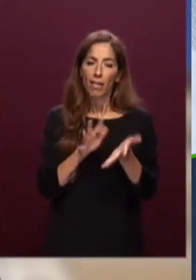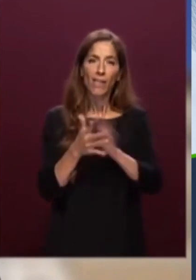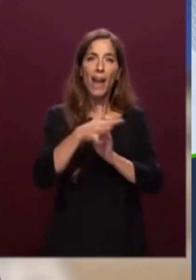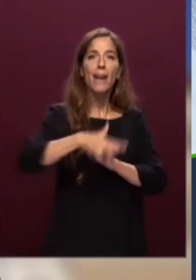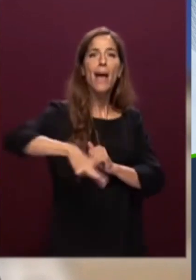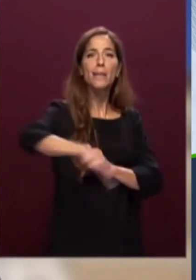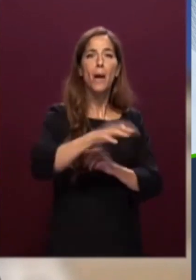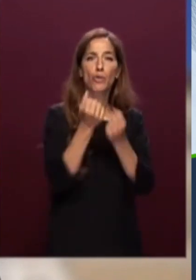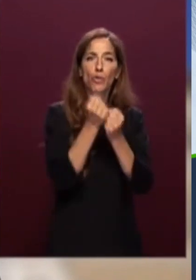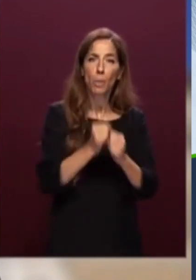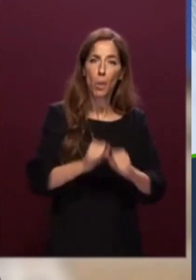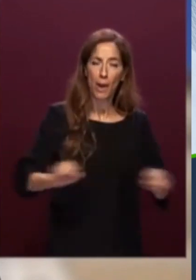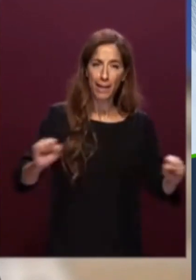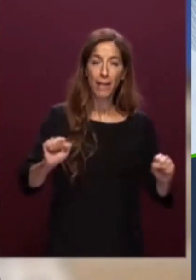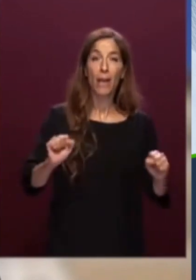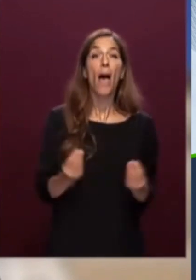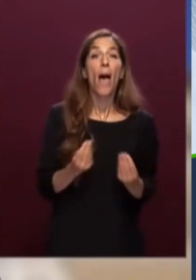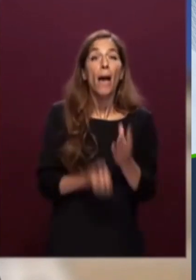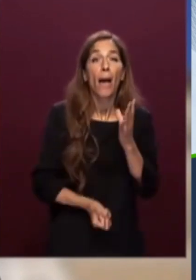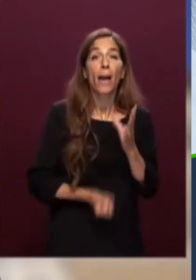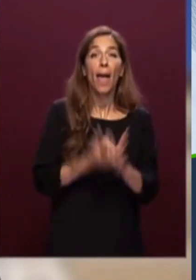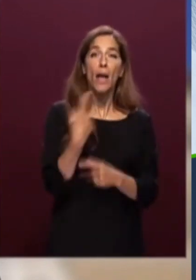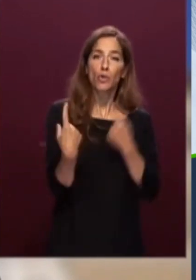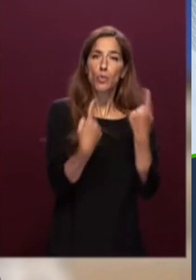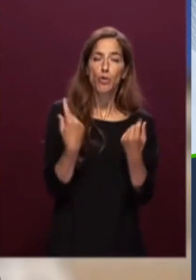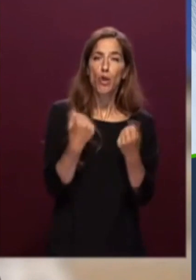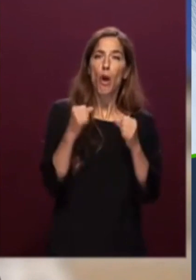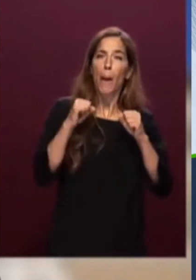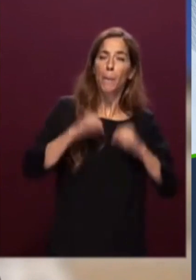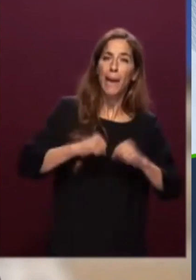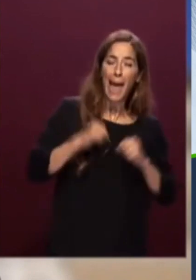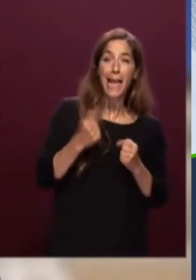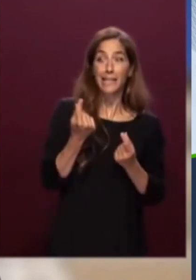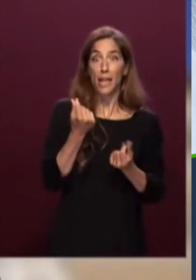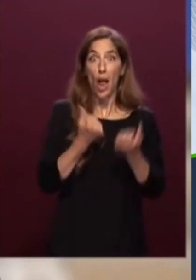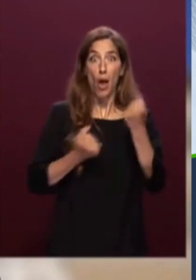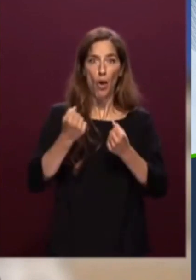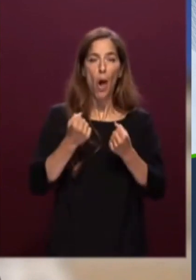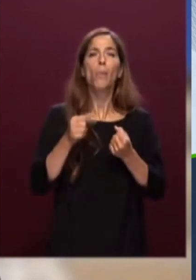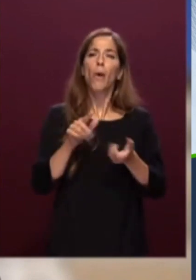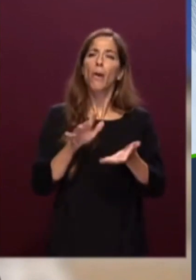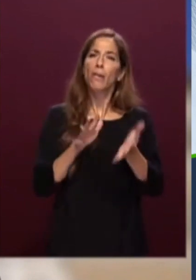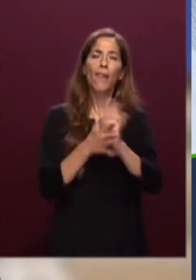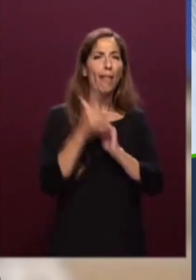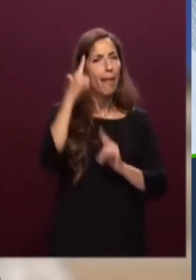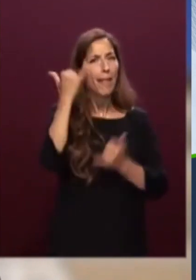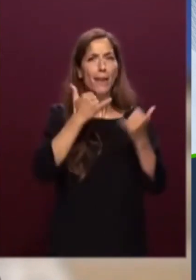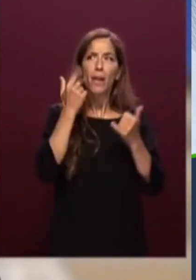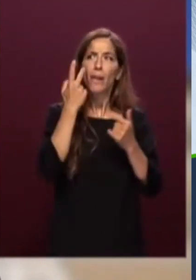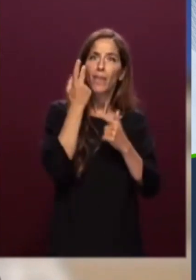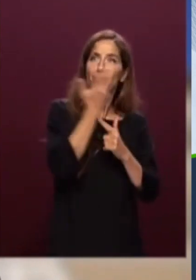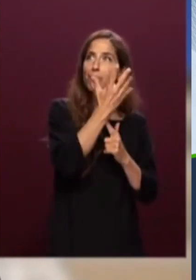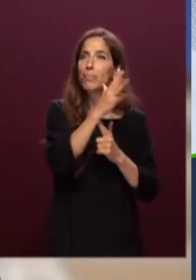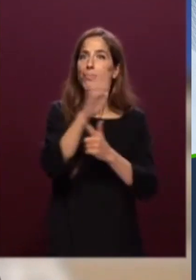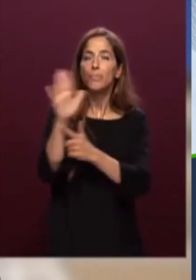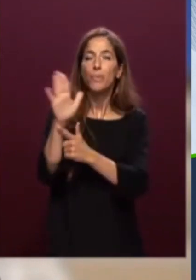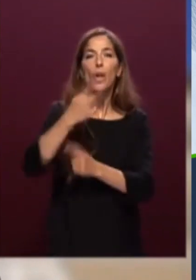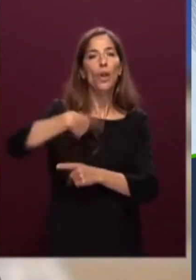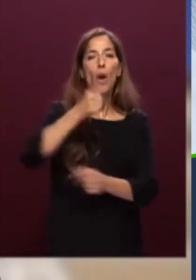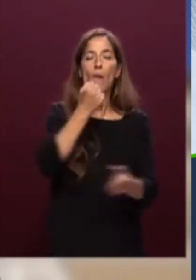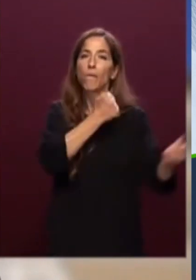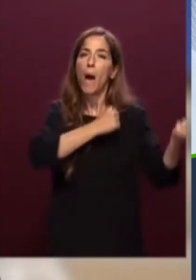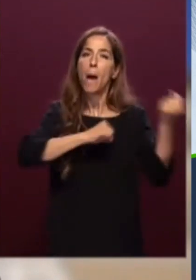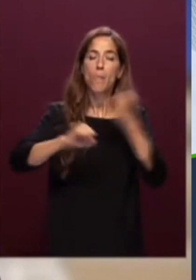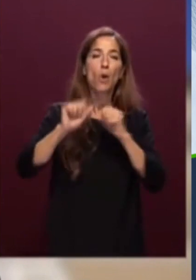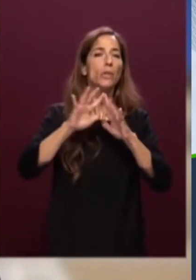'ora immensa creatività ed ingegnosità che ci ha resi famosi ed apprezzati in tutto il mondo serve